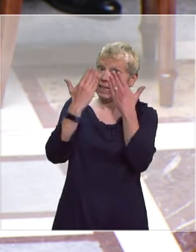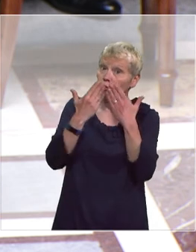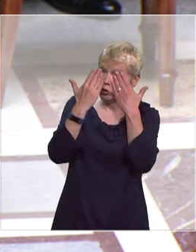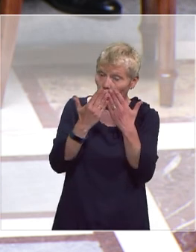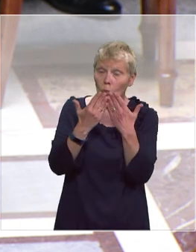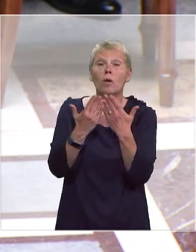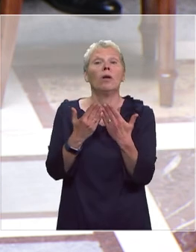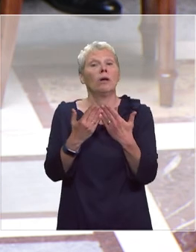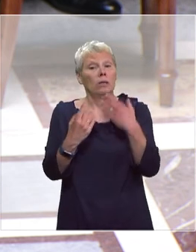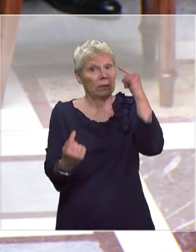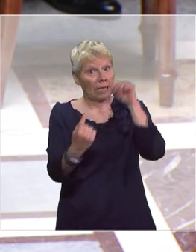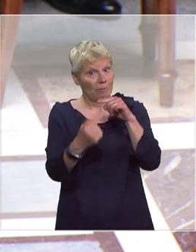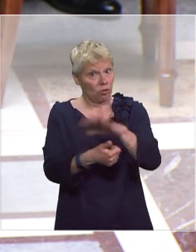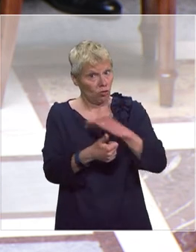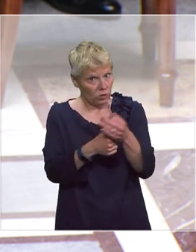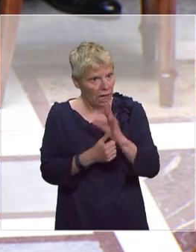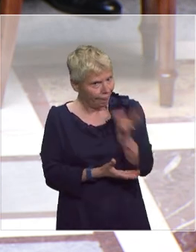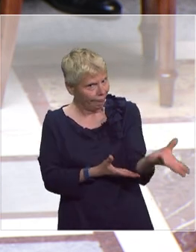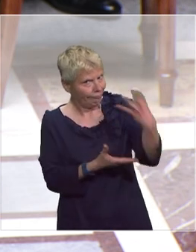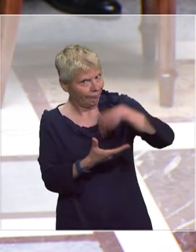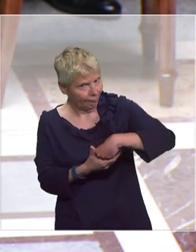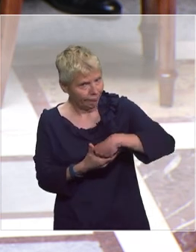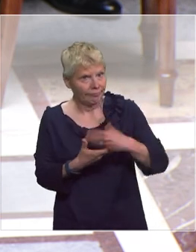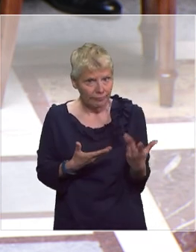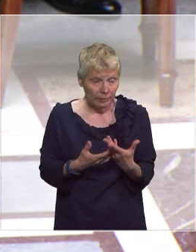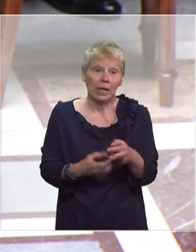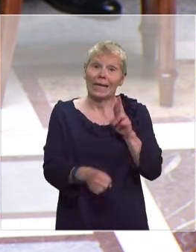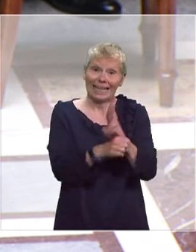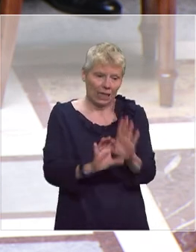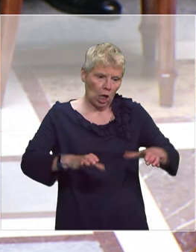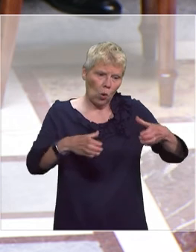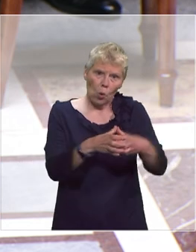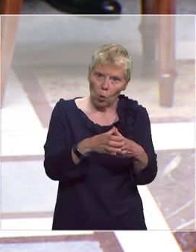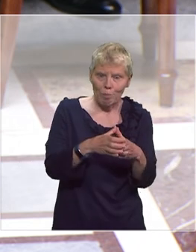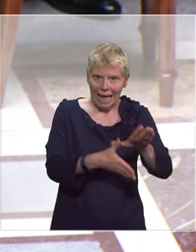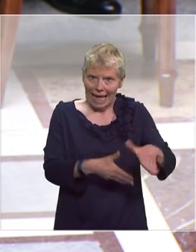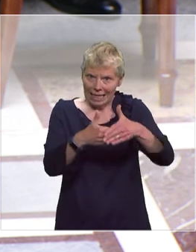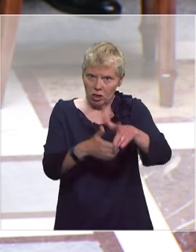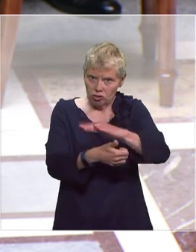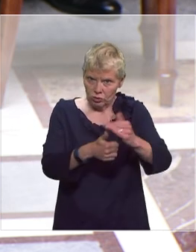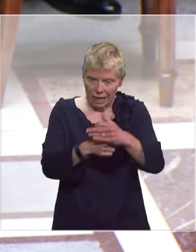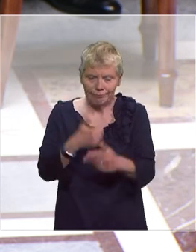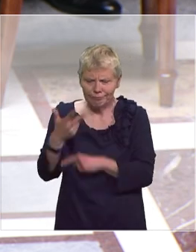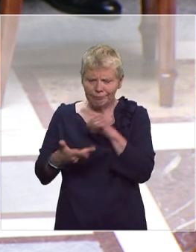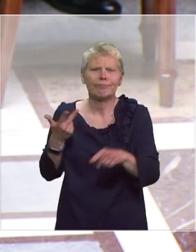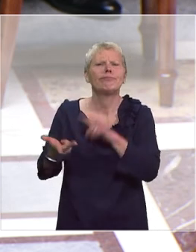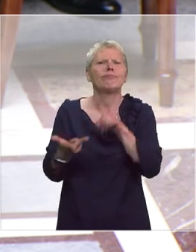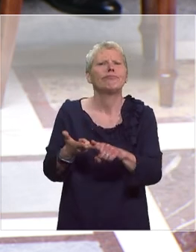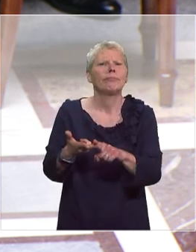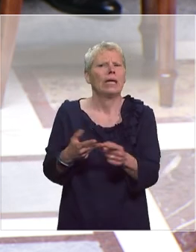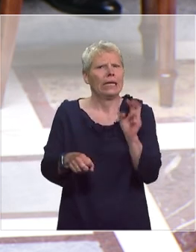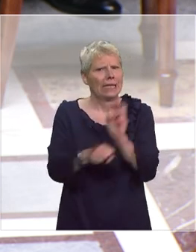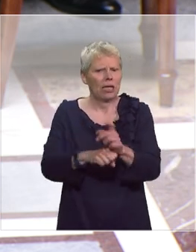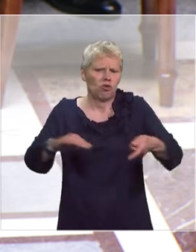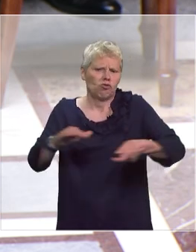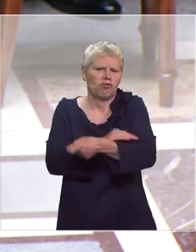social volontaire que j'ai mobilisés avec l'Unaforis en créant cette réserve sociale. Le troisième enjeu c'est le maintien du versement